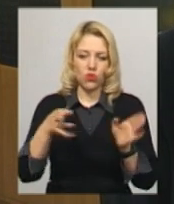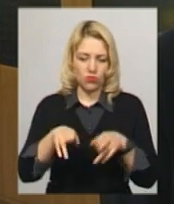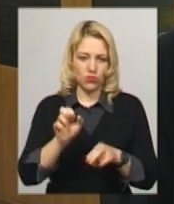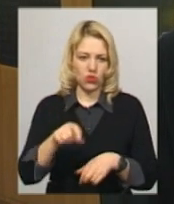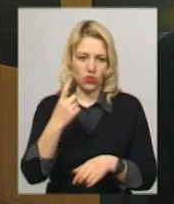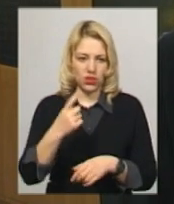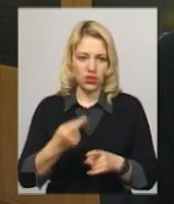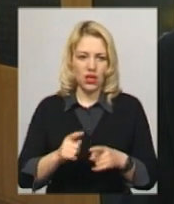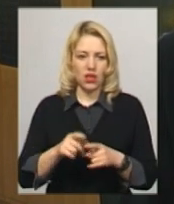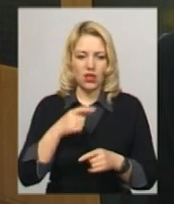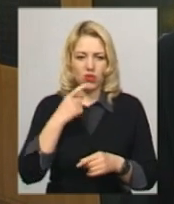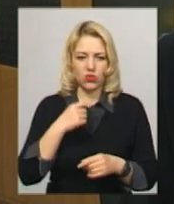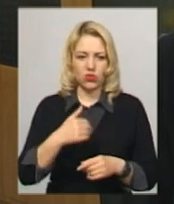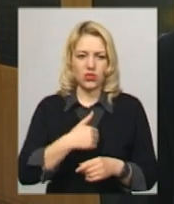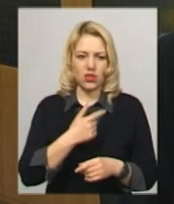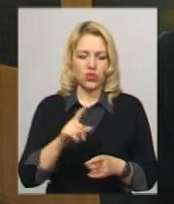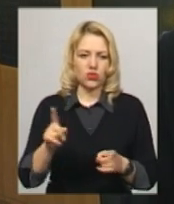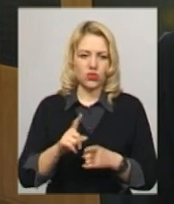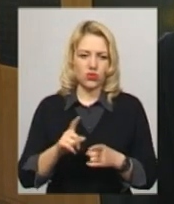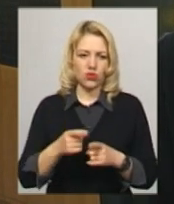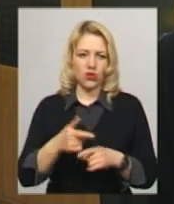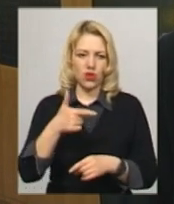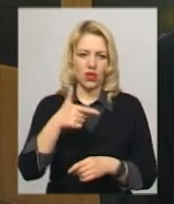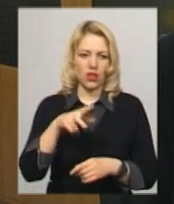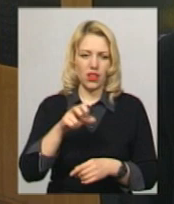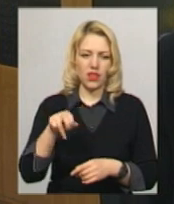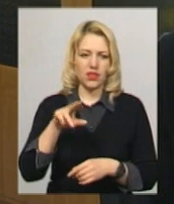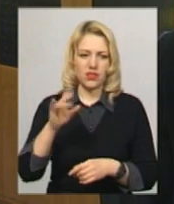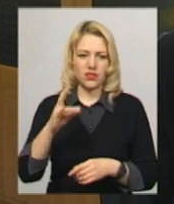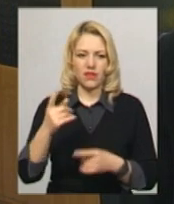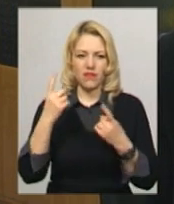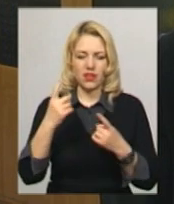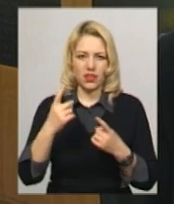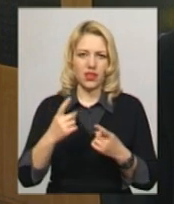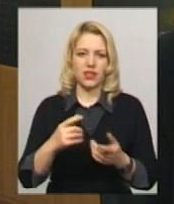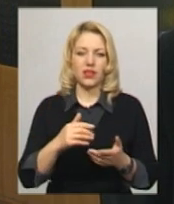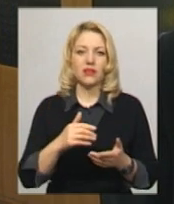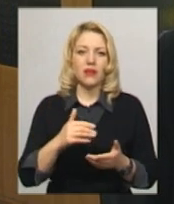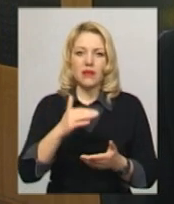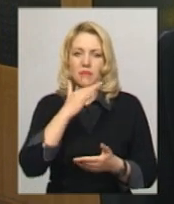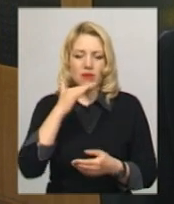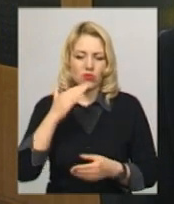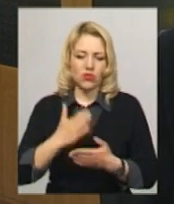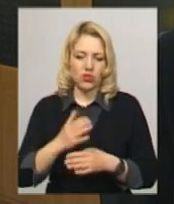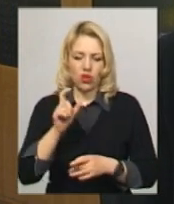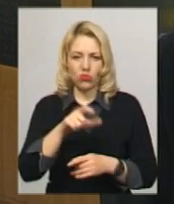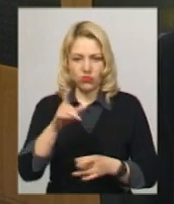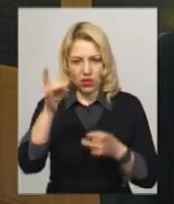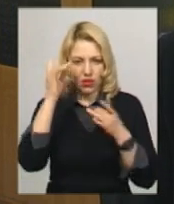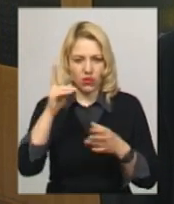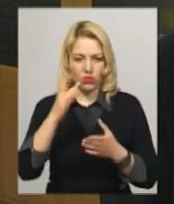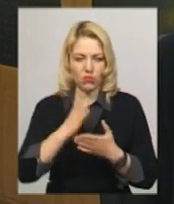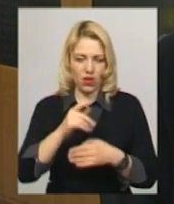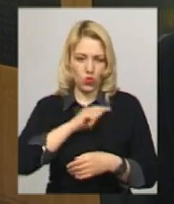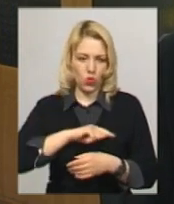Глибинці живуть трударі соціально стурбовані, в Глибинці – величезний пласт інтелігенції, яка в собі має величезний